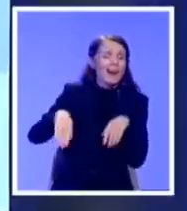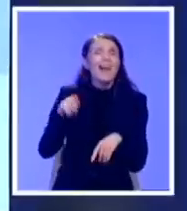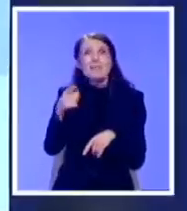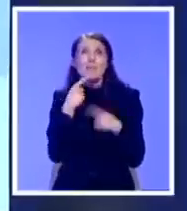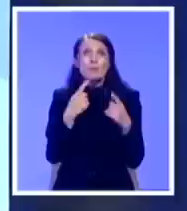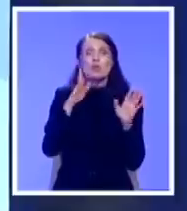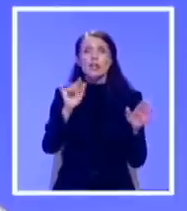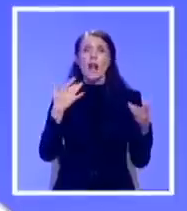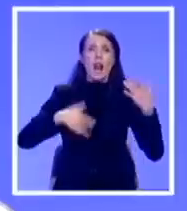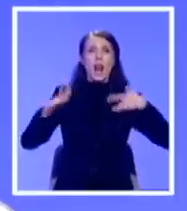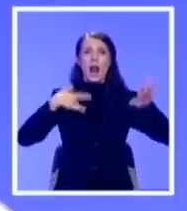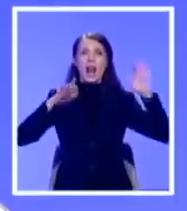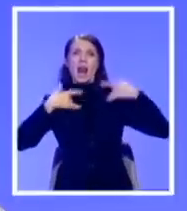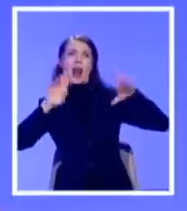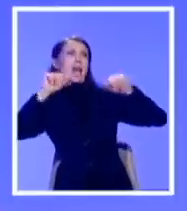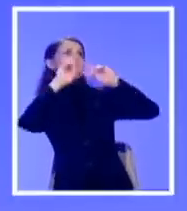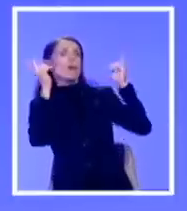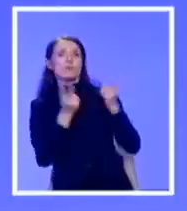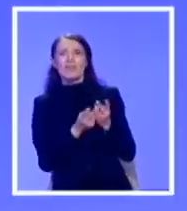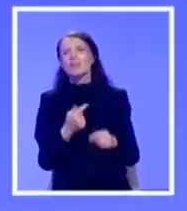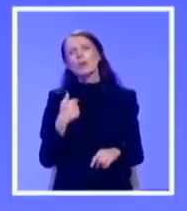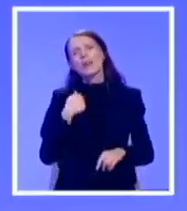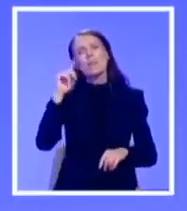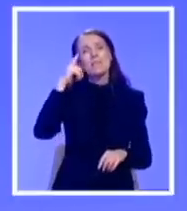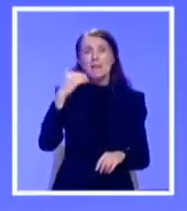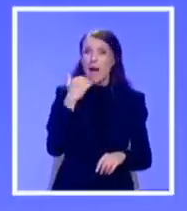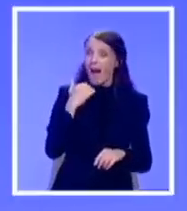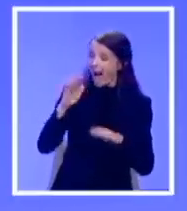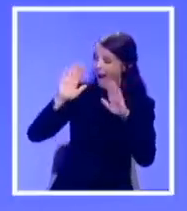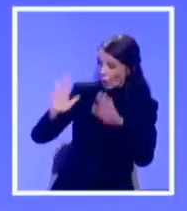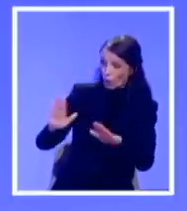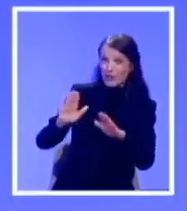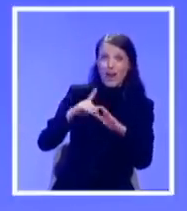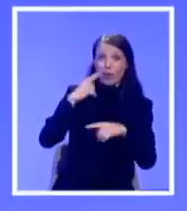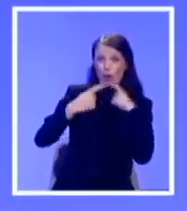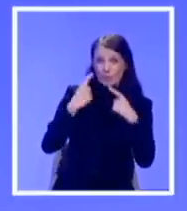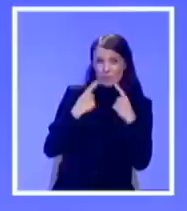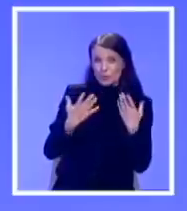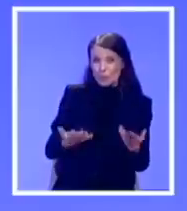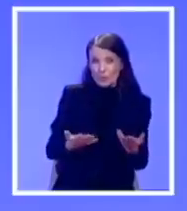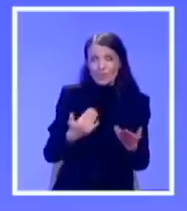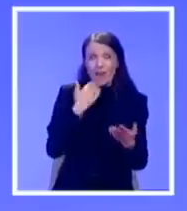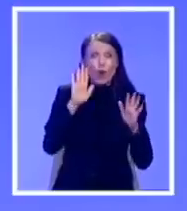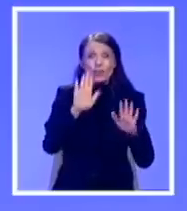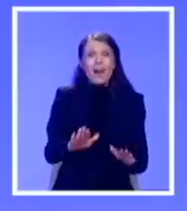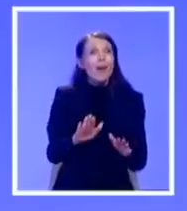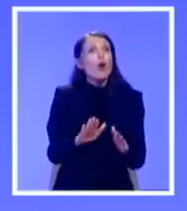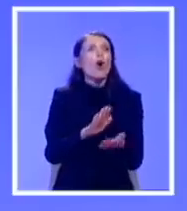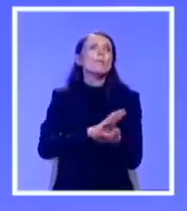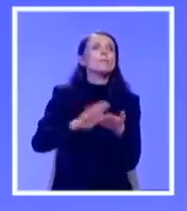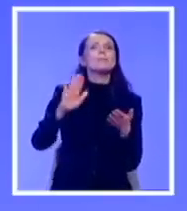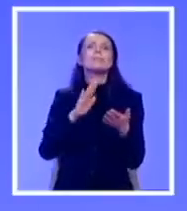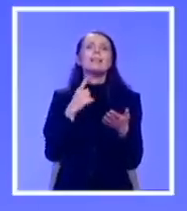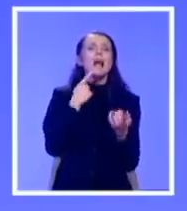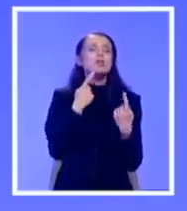U opštavanje. Ali ja ne vremem da ćemo išta dobro raditi ako budemo tako opštavili stvari. i ako budemo stvari